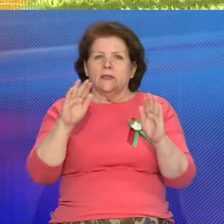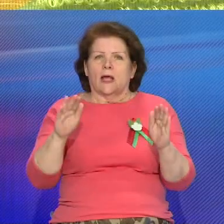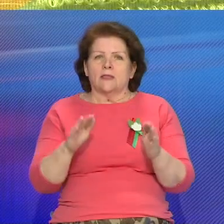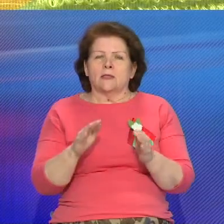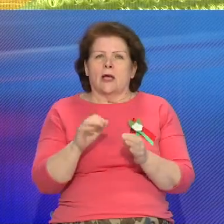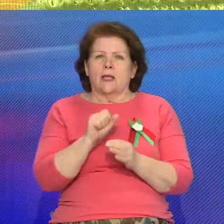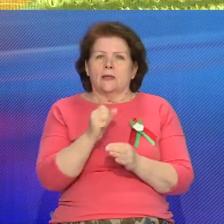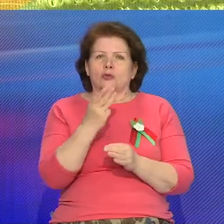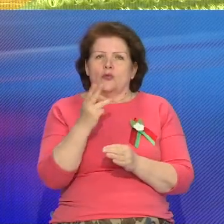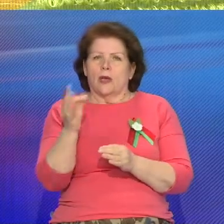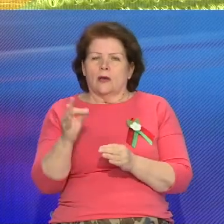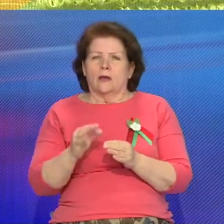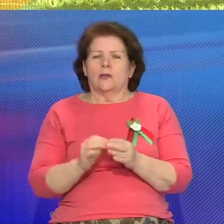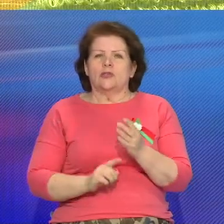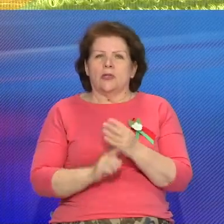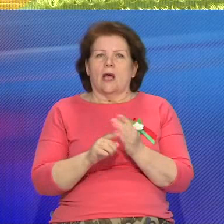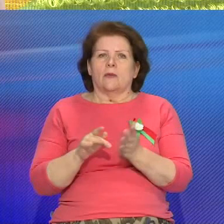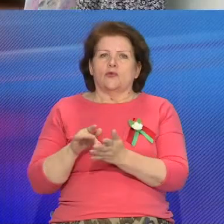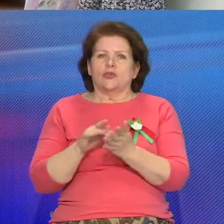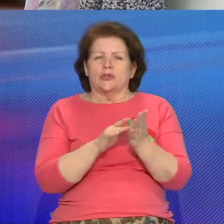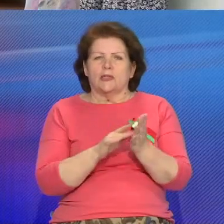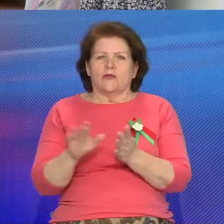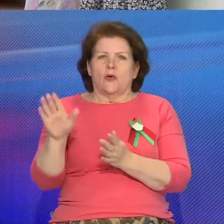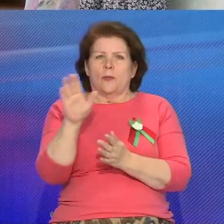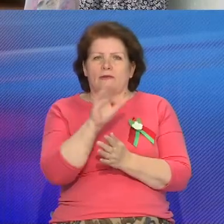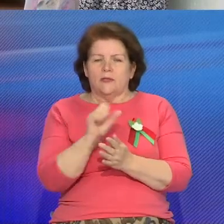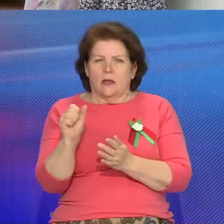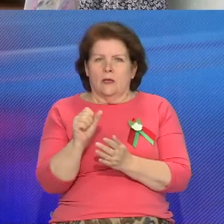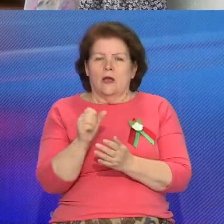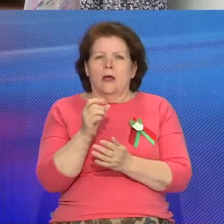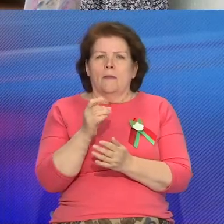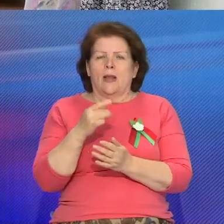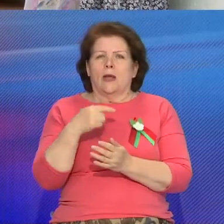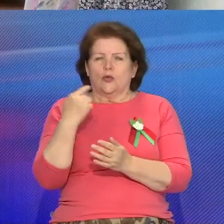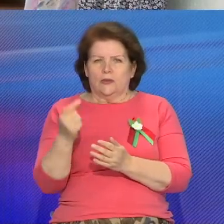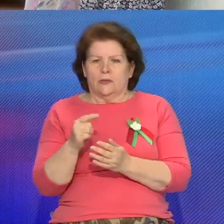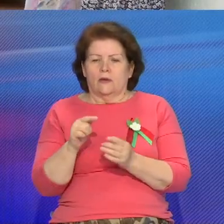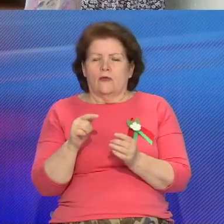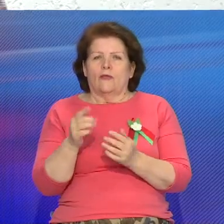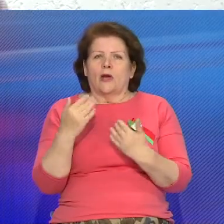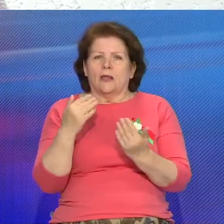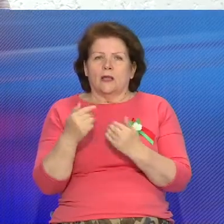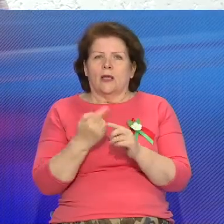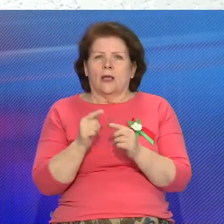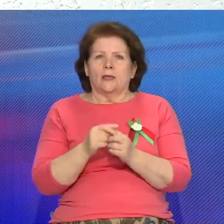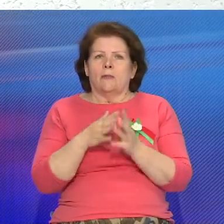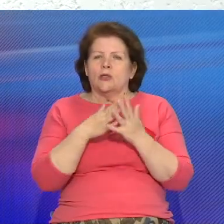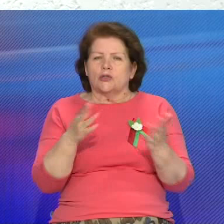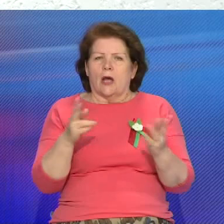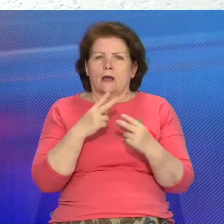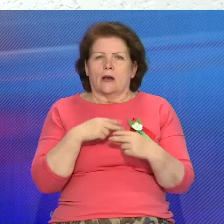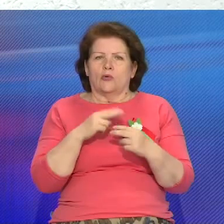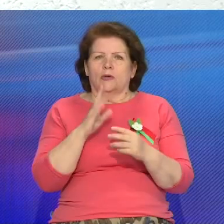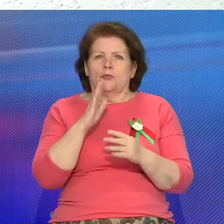Беларуси, тому убачить его смогут не только же хары областного центра. Уже у выходных эта масштабная работа будет проставлена на